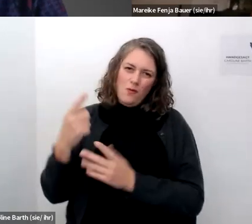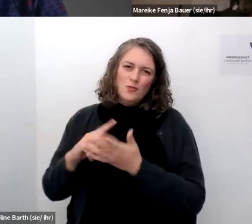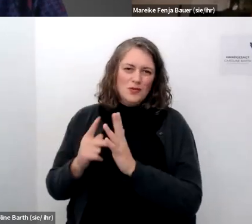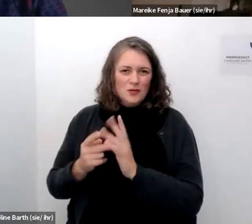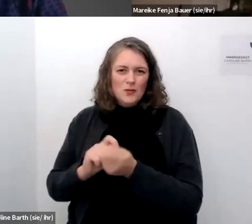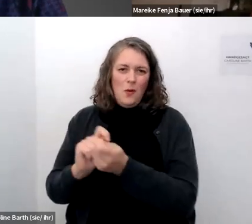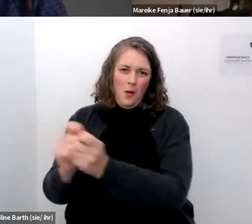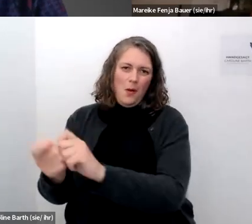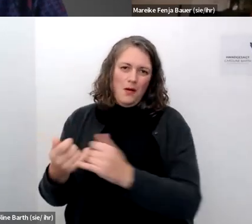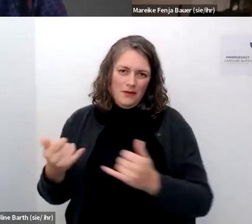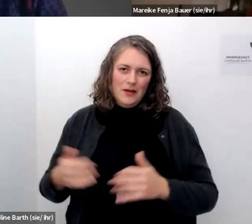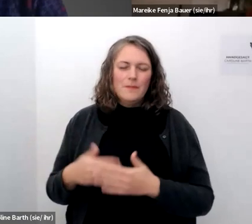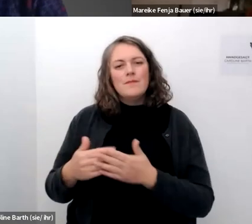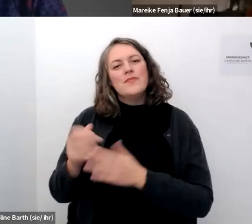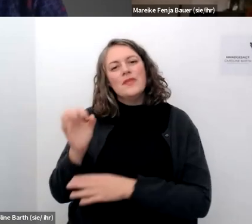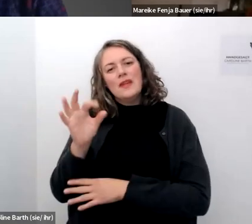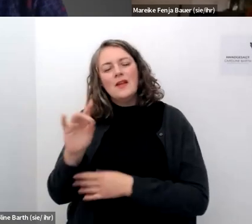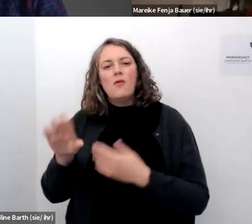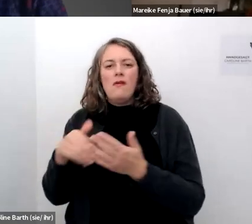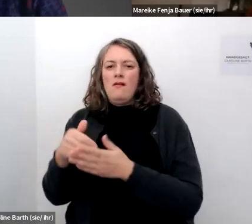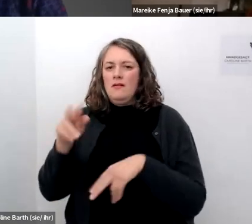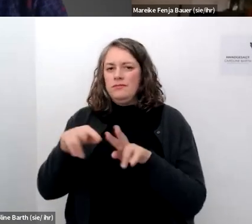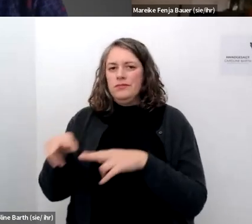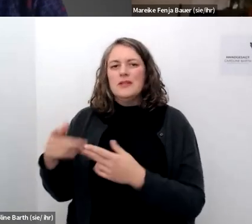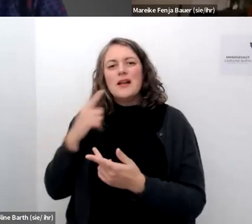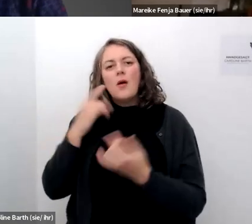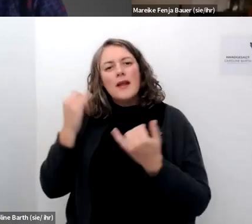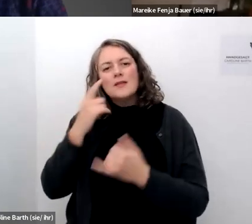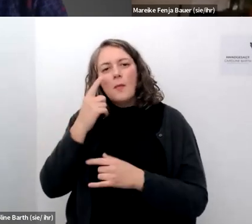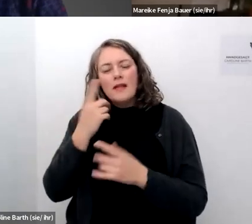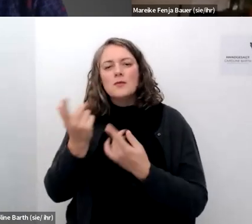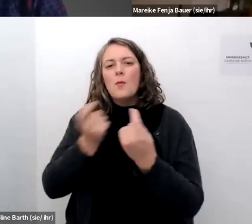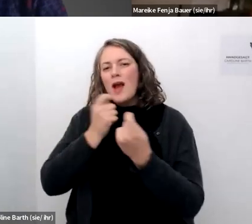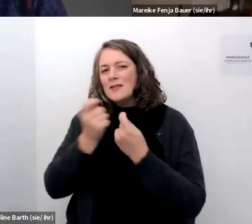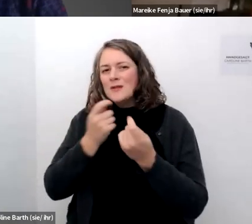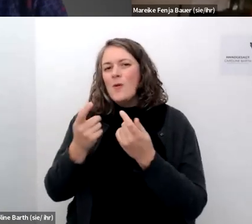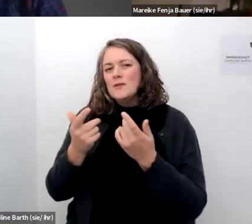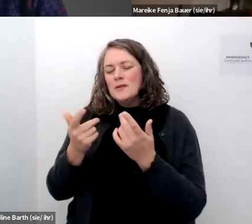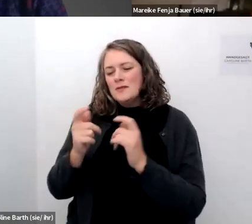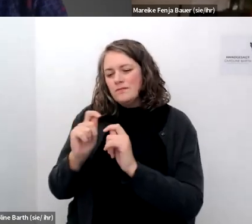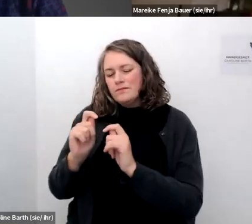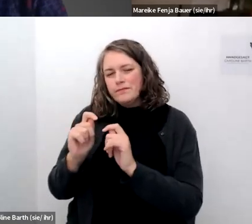werden da werden also genau die halte ich momentan nicht für effektiv um so eine art von content entgegenzuwirken